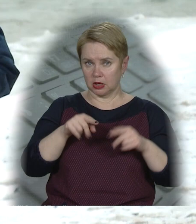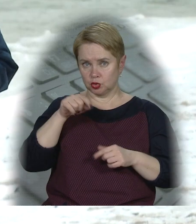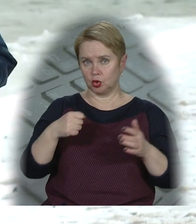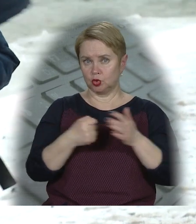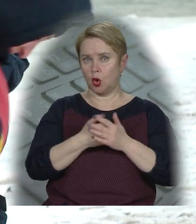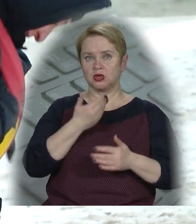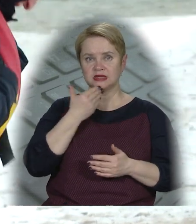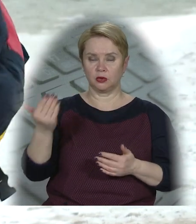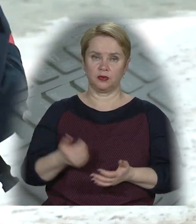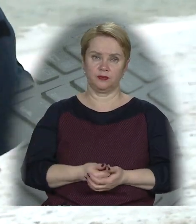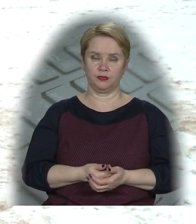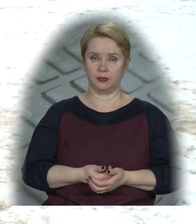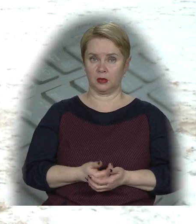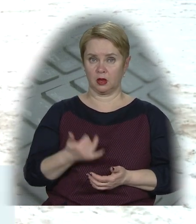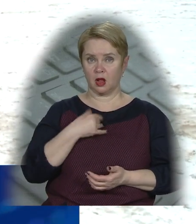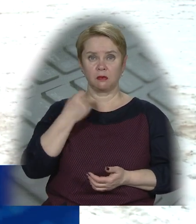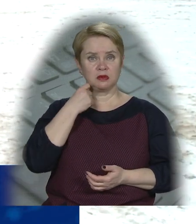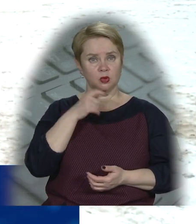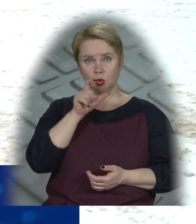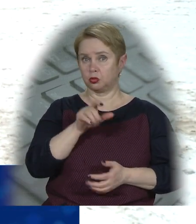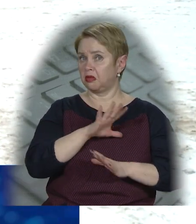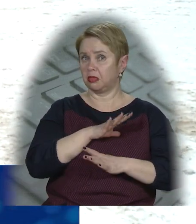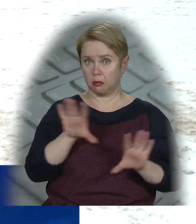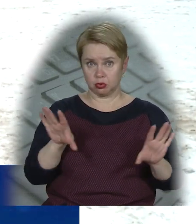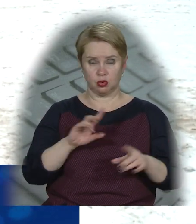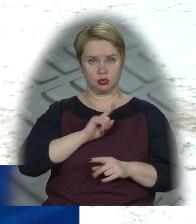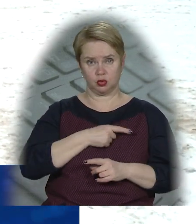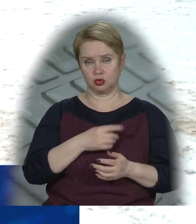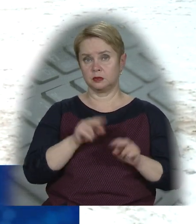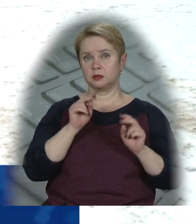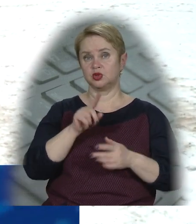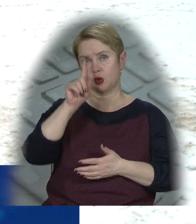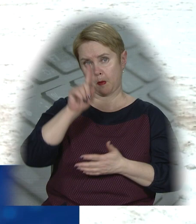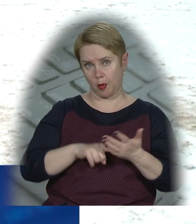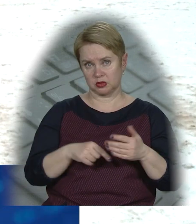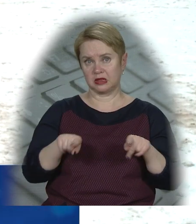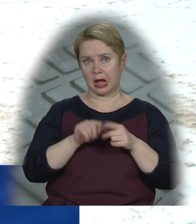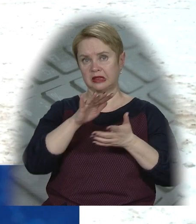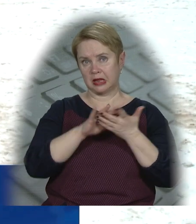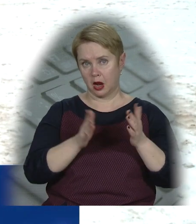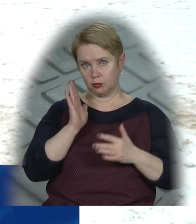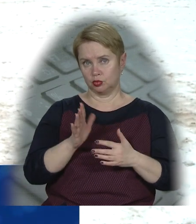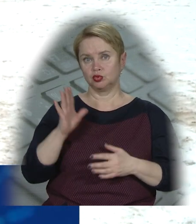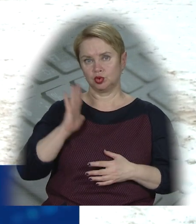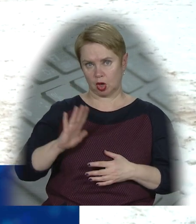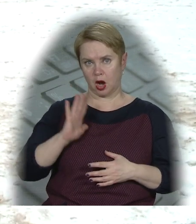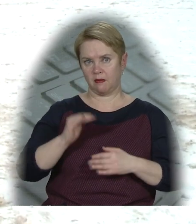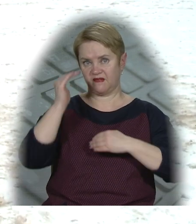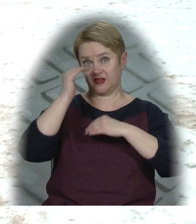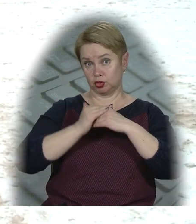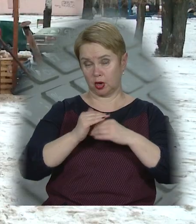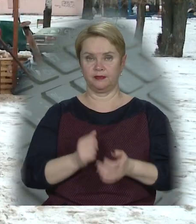Залишатимуться тут до останнього. На підпитку людей не було дуже. Сподіваємось, так буде і надалі. Тобто, чекаємо